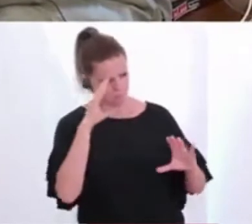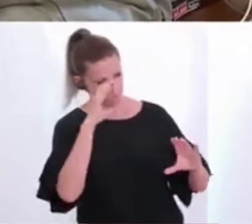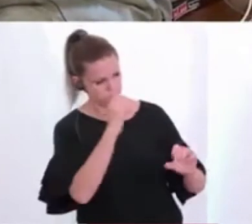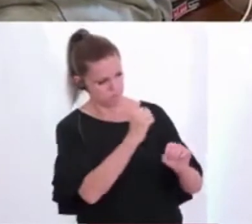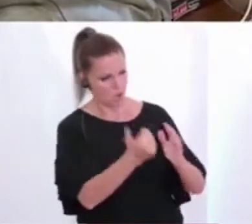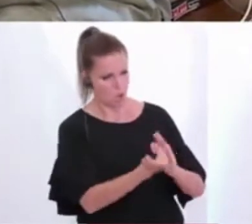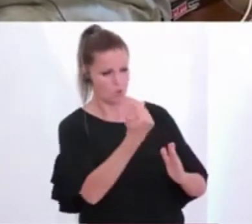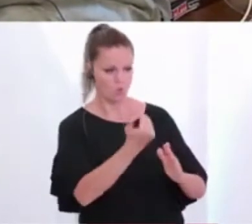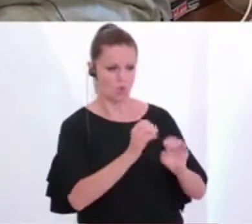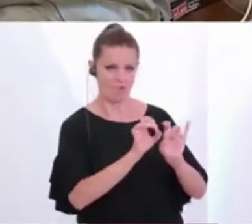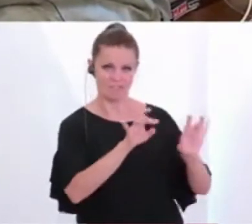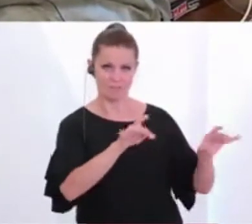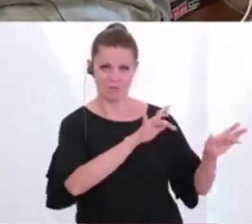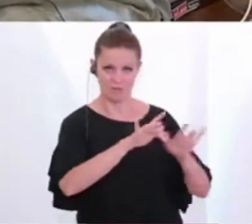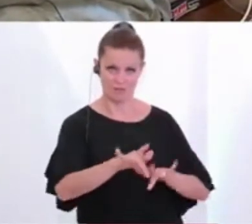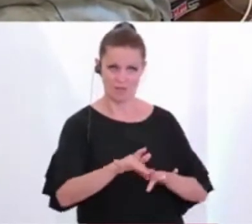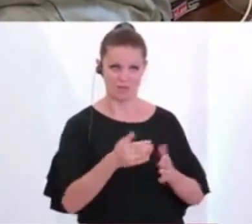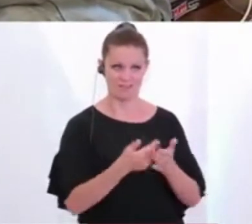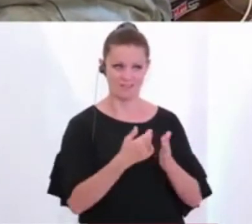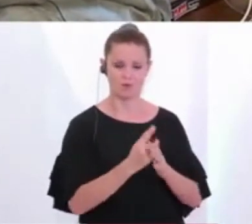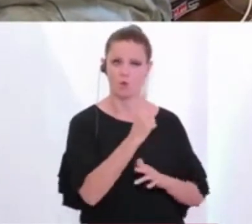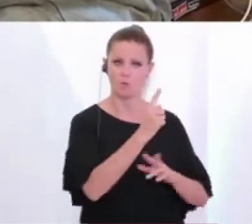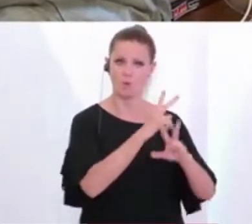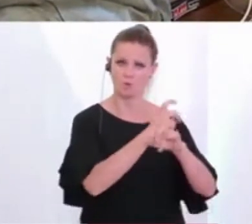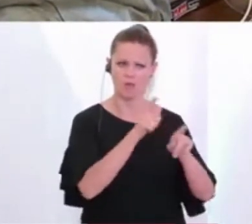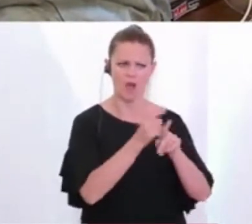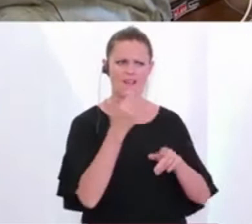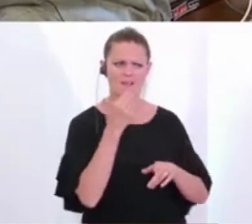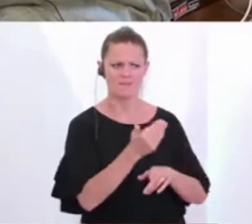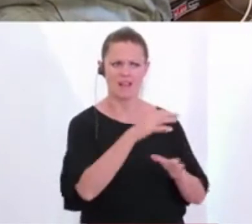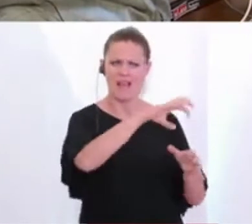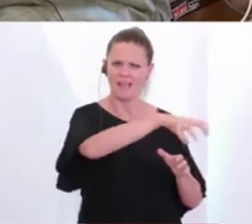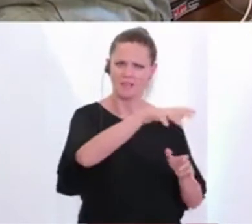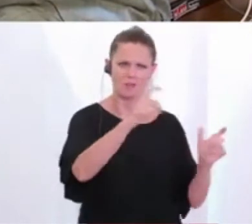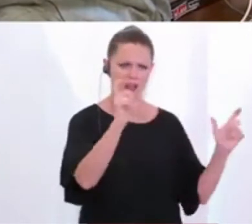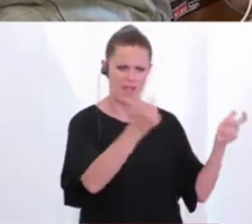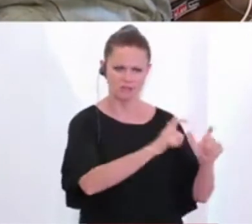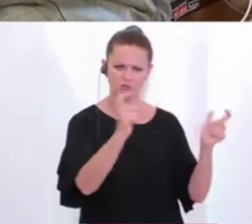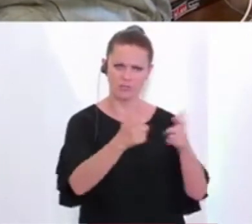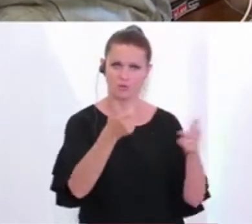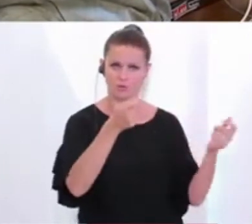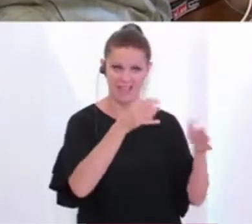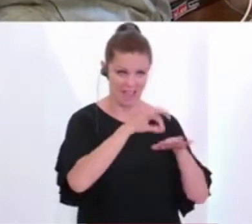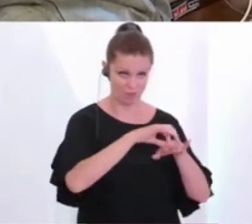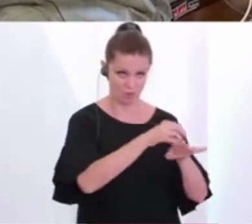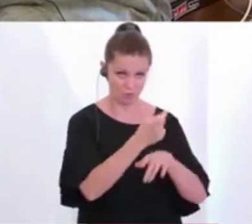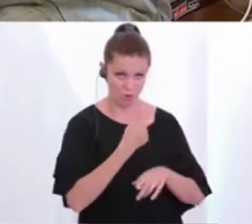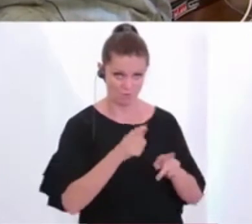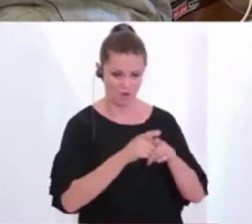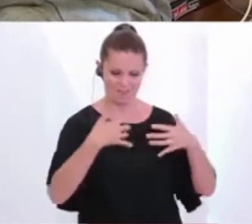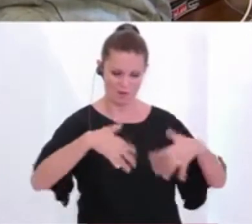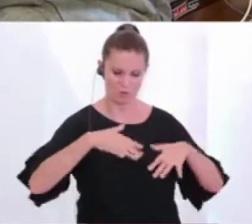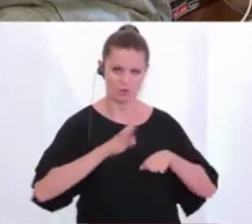Funktionen zurückzuführen sind, werden Sie jetzt Oberösterreich empfehlen, eben regionale Einschränkungen einzuführen und eben einige der